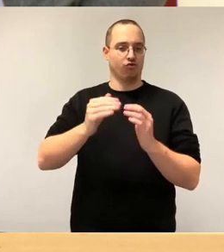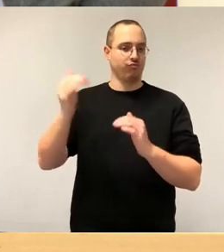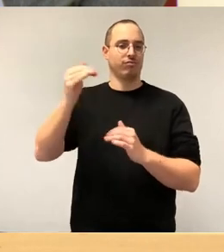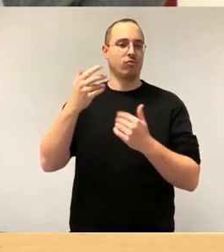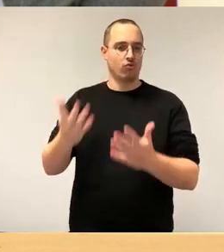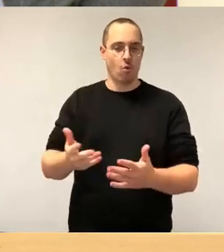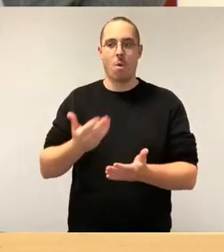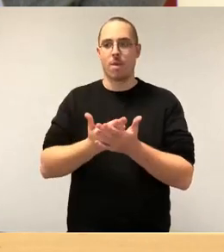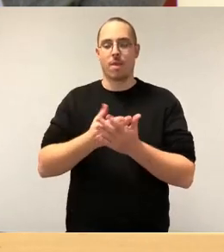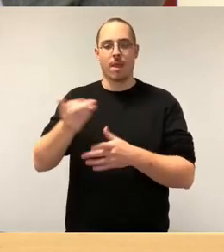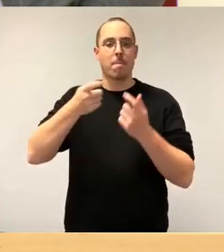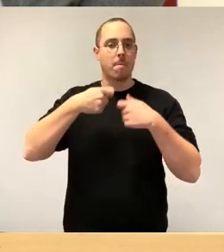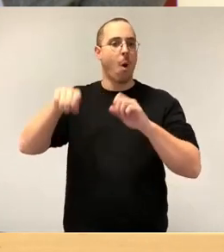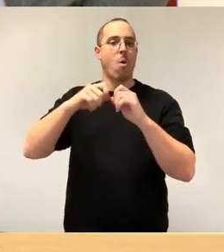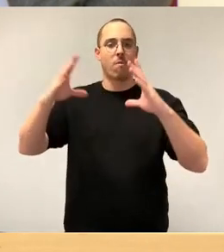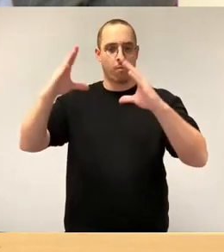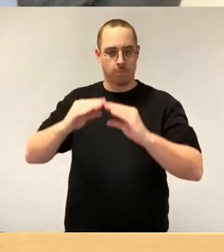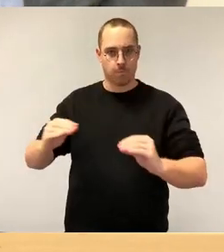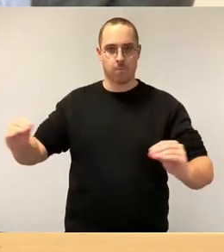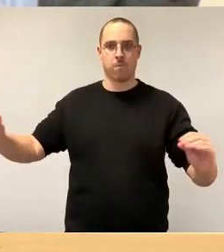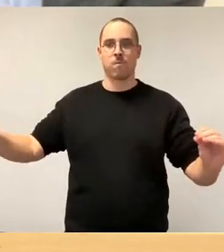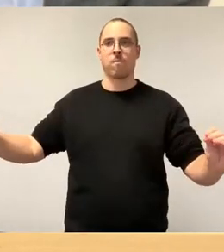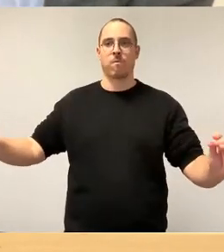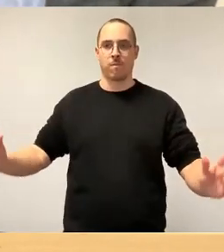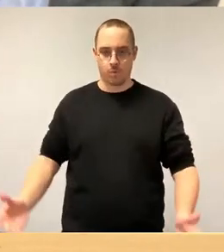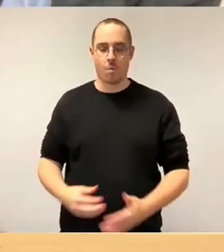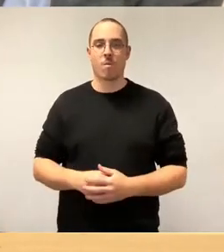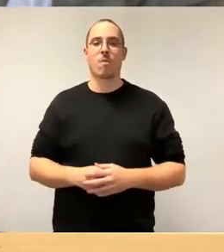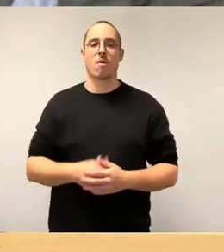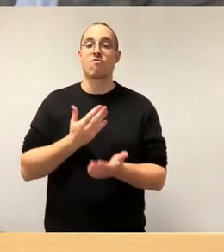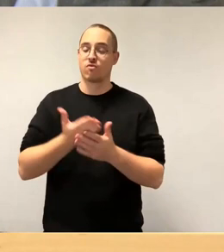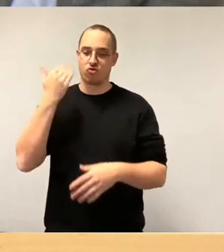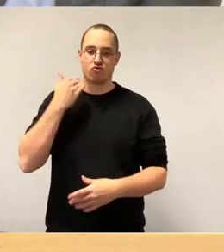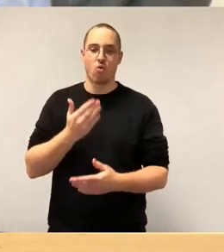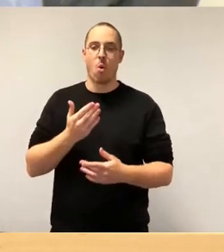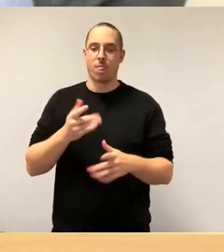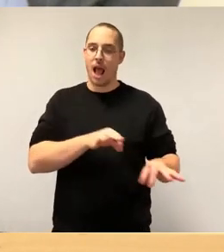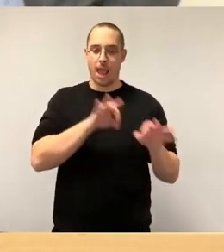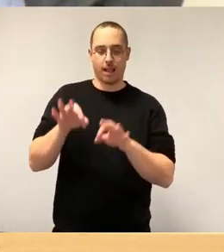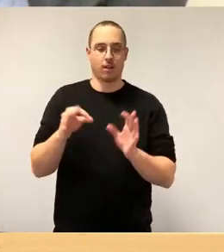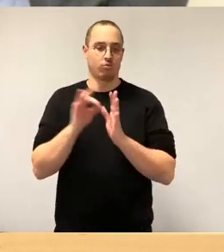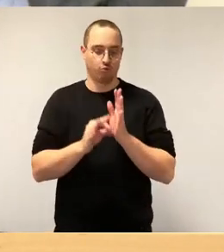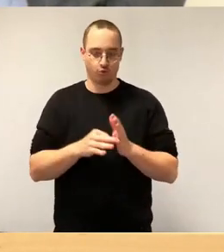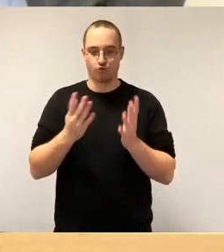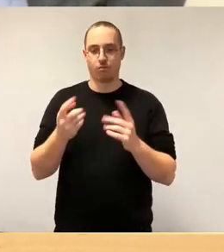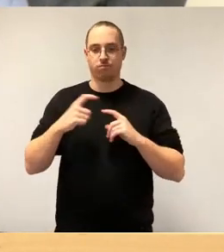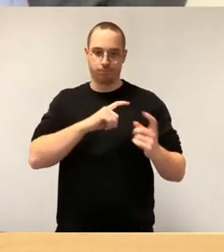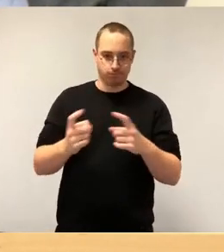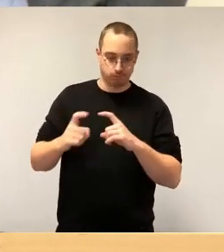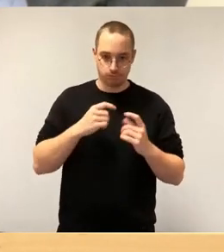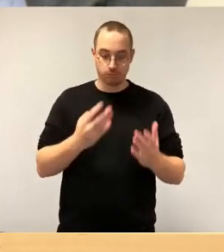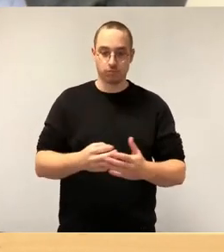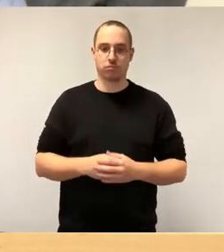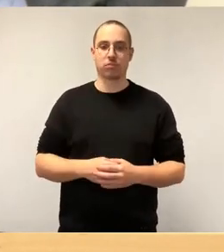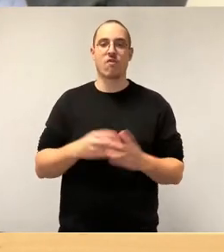vorhin auch bei den Eingangstagesordnungspunkten diskutiert. Auch mit der Änderung der Förderkulisse zum